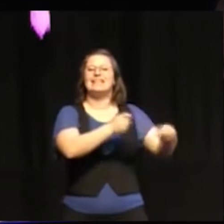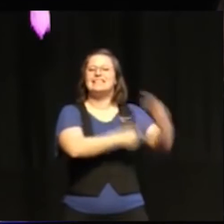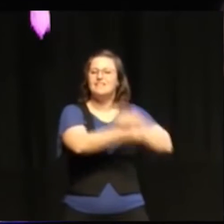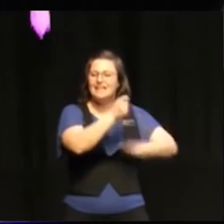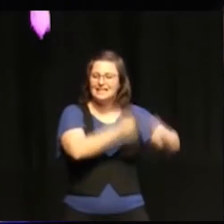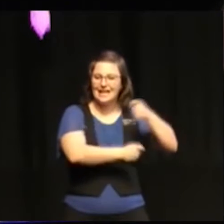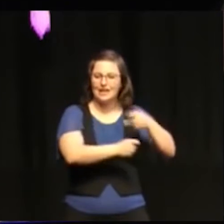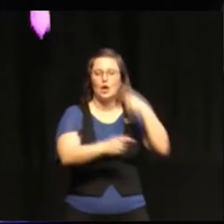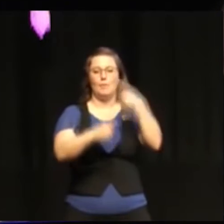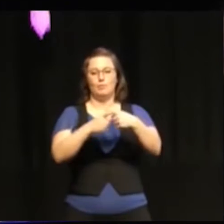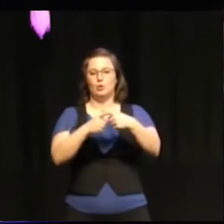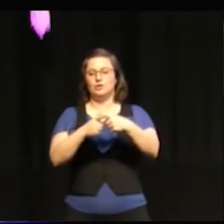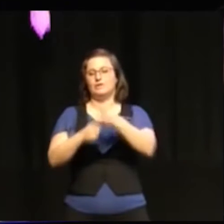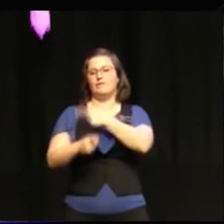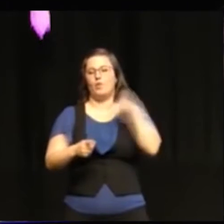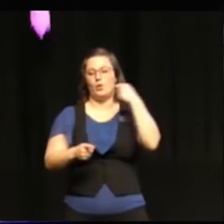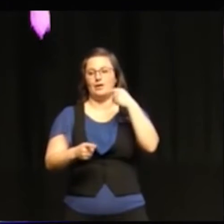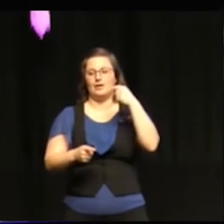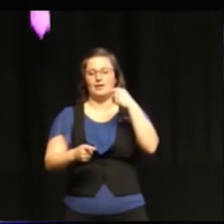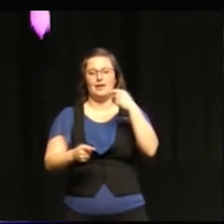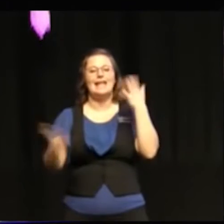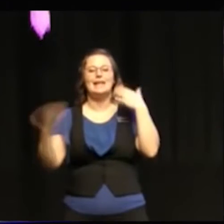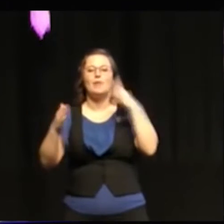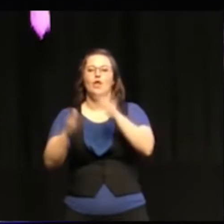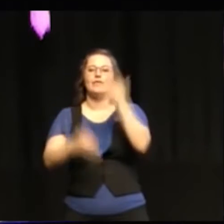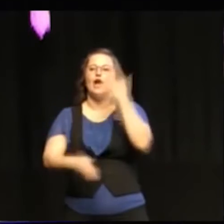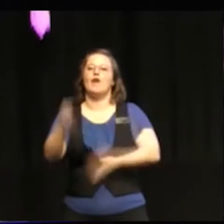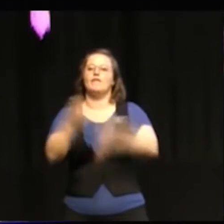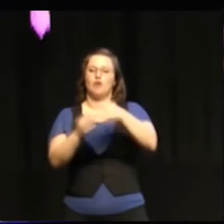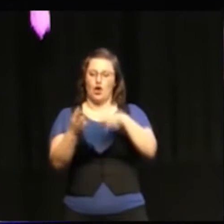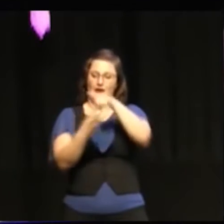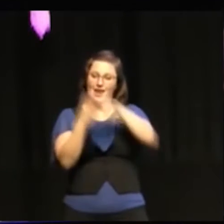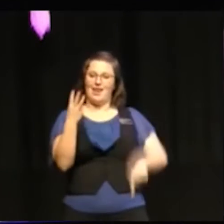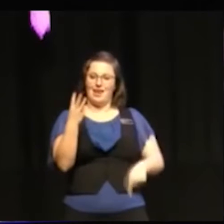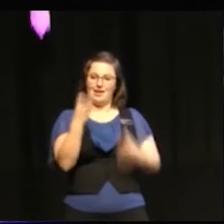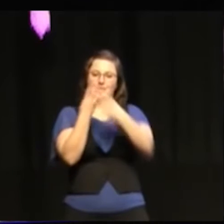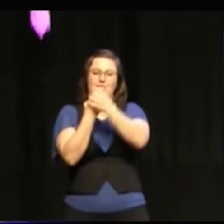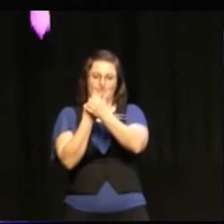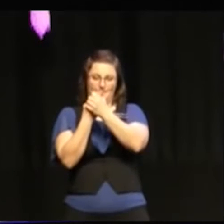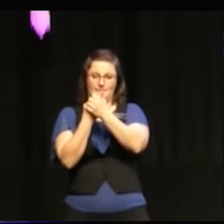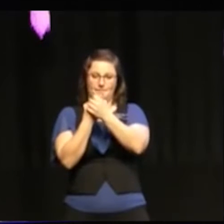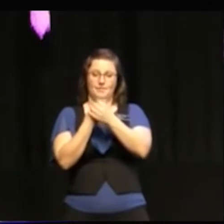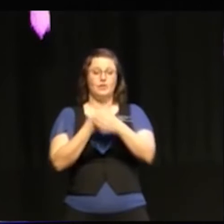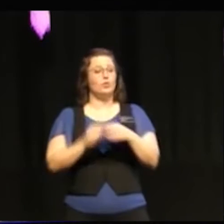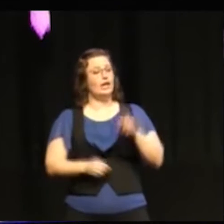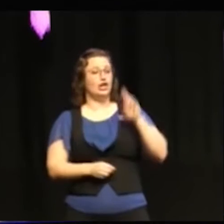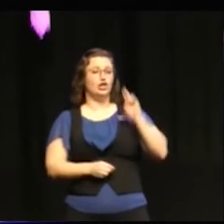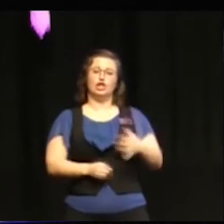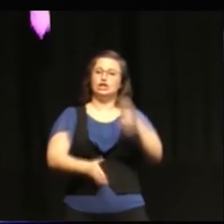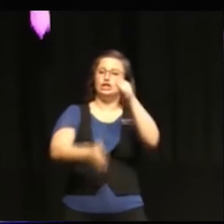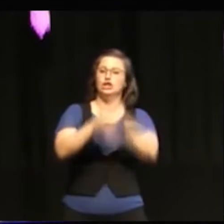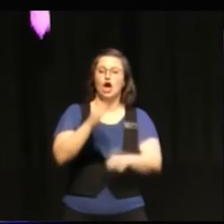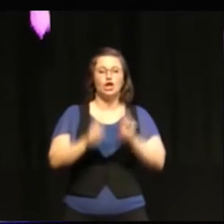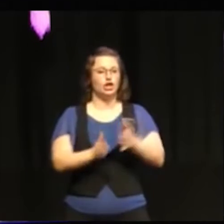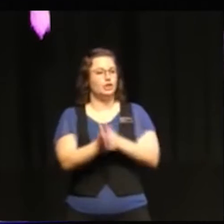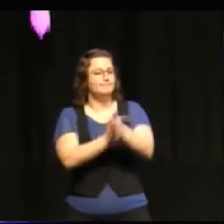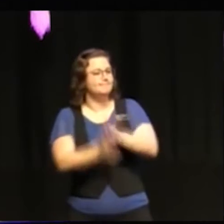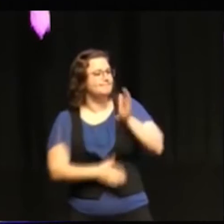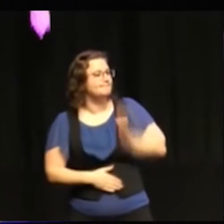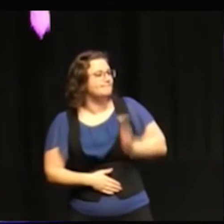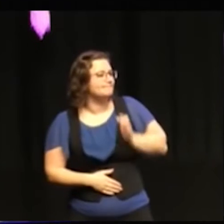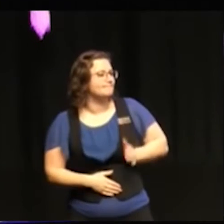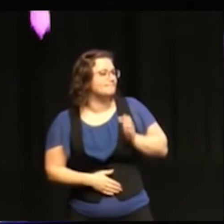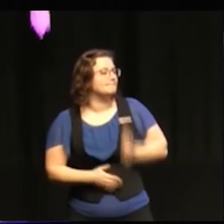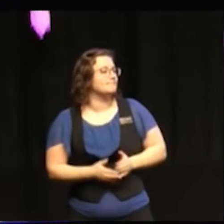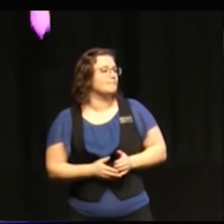och klimatavtalet. Så det här, det är liksom en ny start, det är en ny entusiasm och i